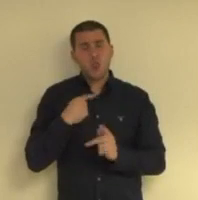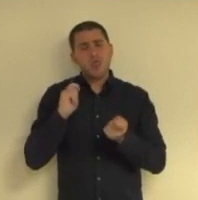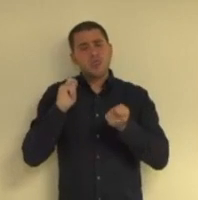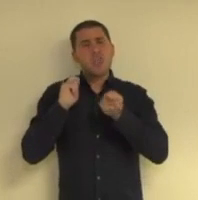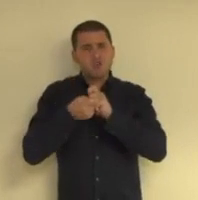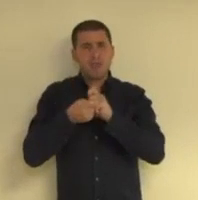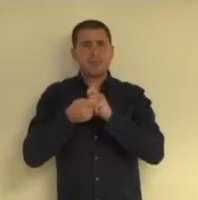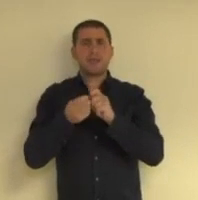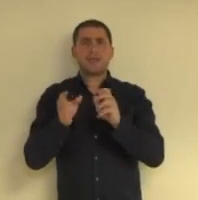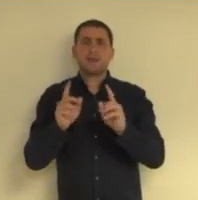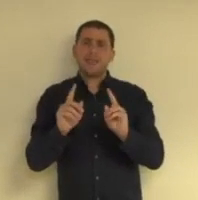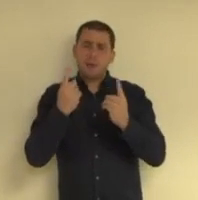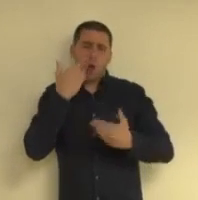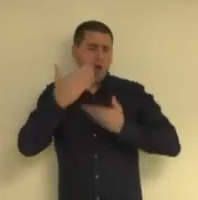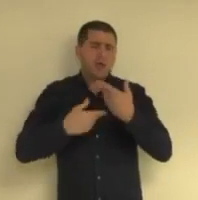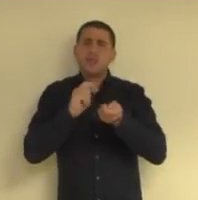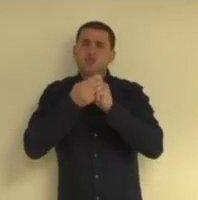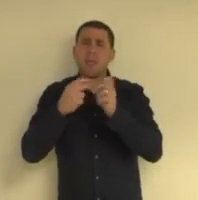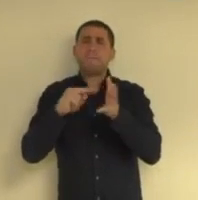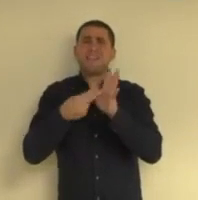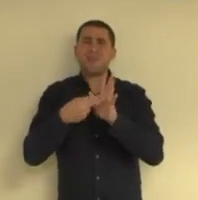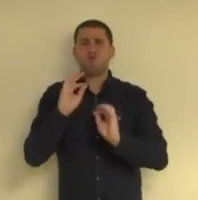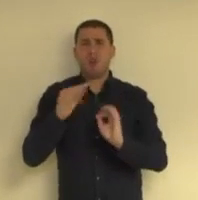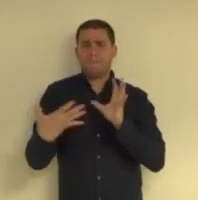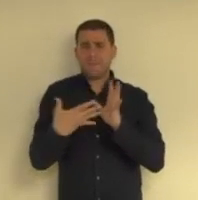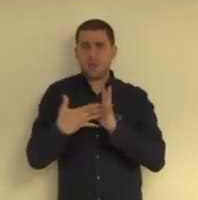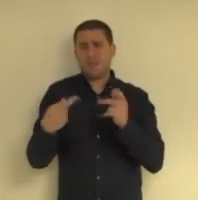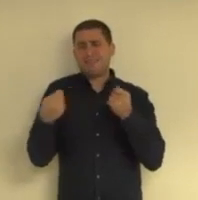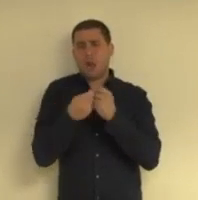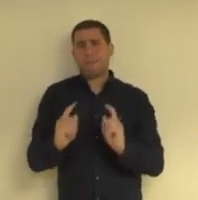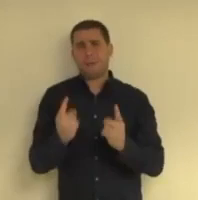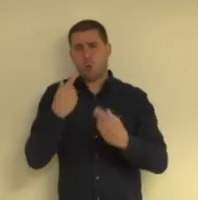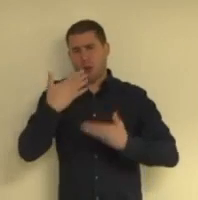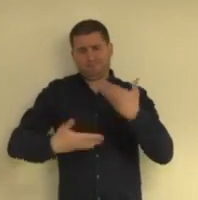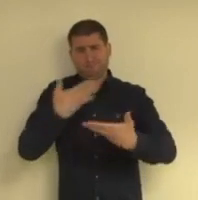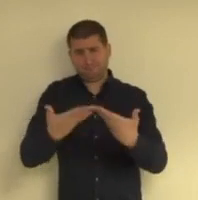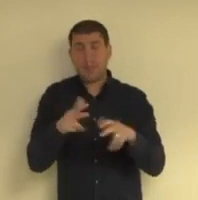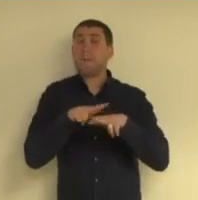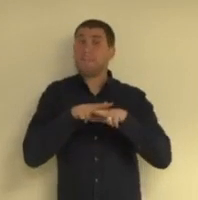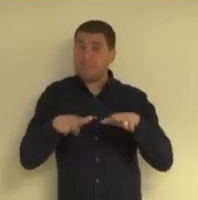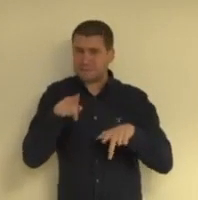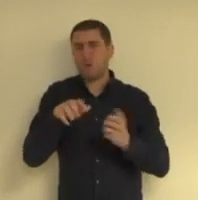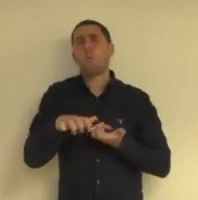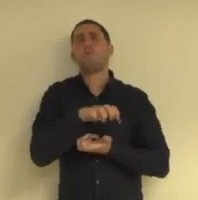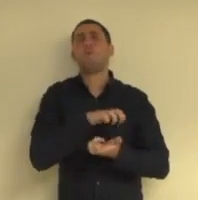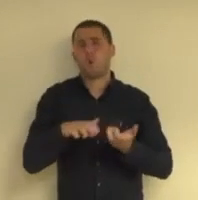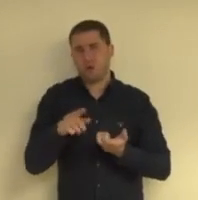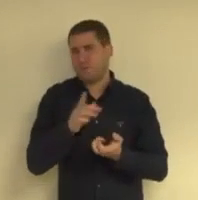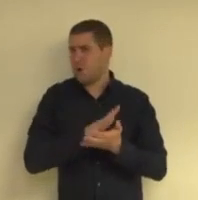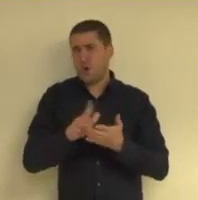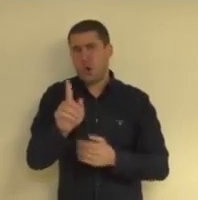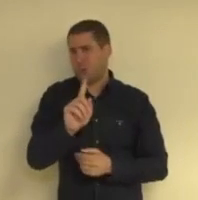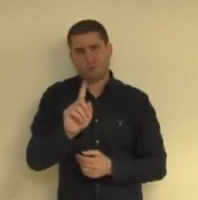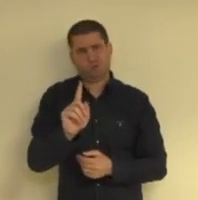נשנה אותם עם האירוע המתגלגל נשנה את מדיניות הבדיקות עם האירוע המתגלגל המצב הוא מורכב, המצב הוא לא